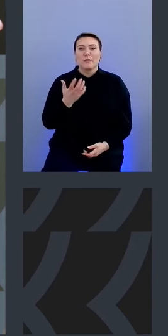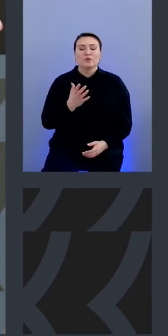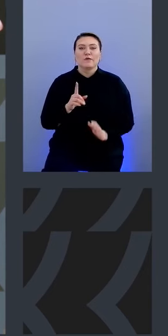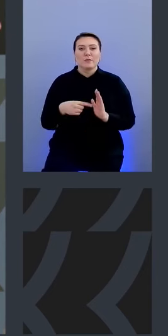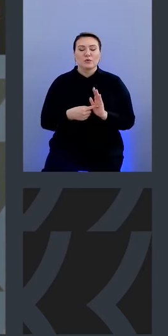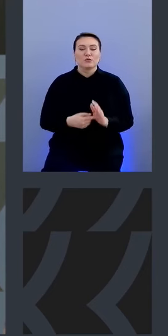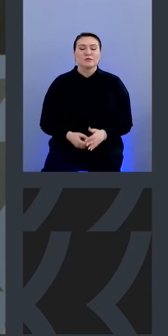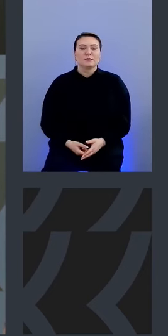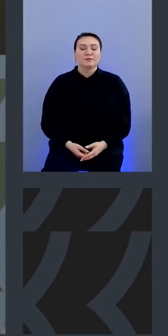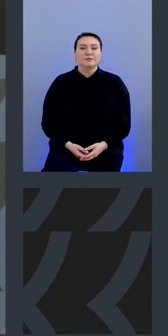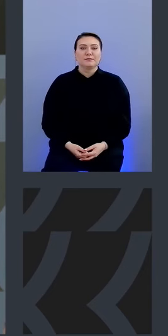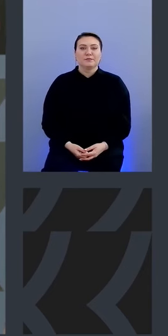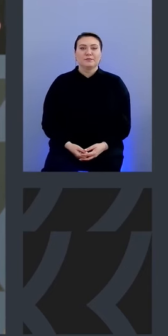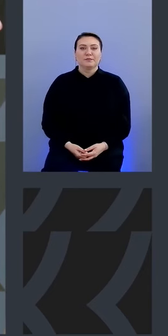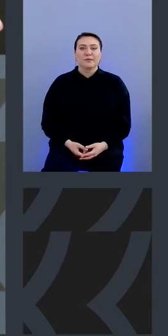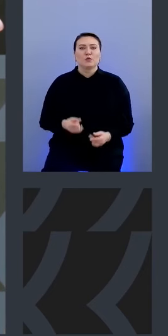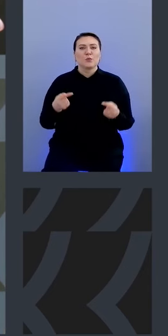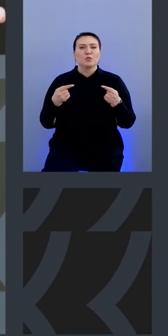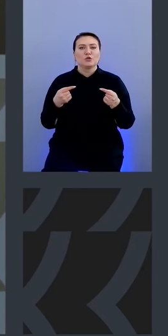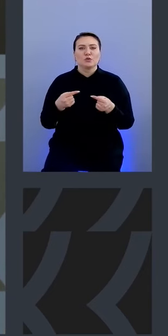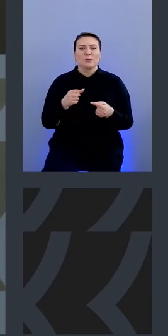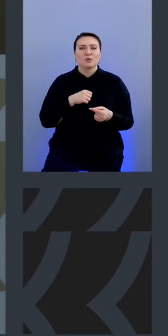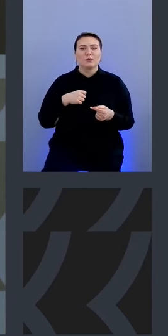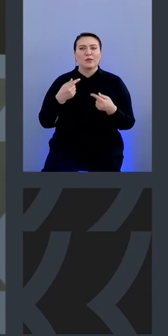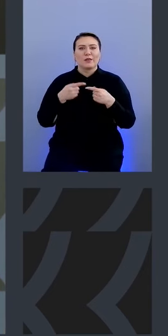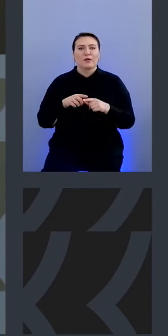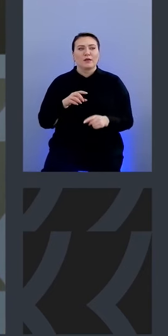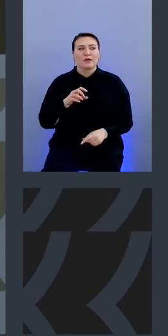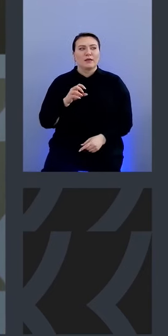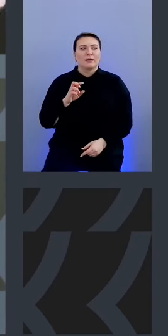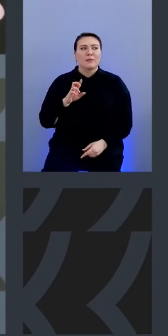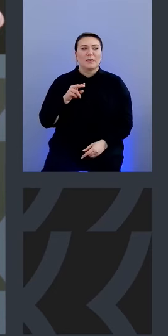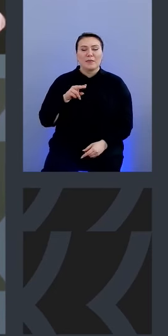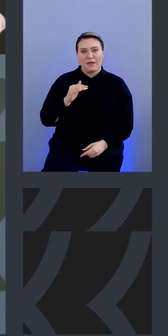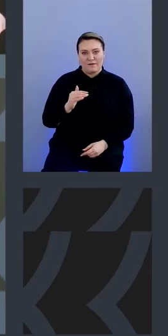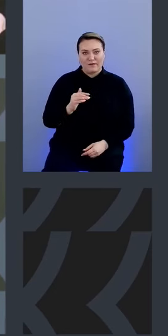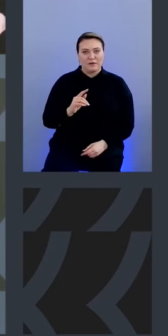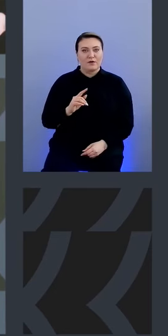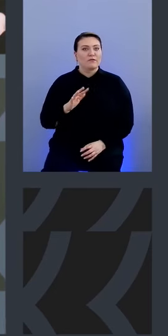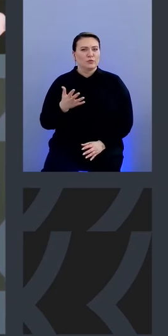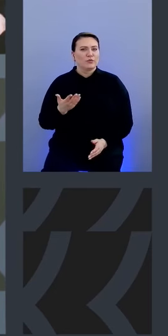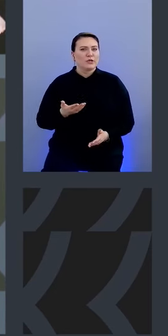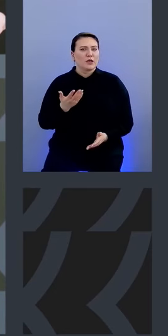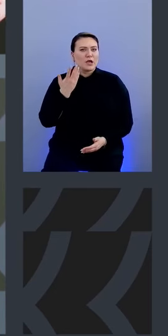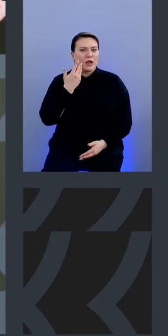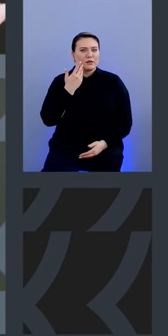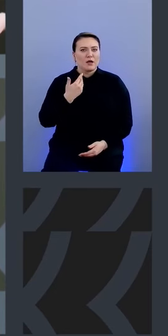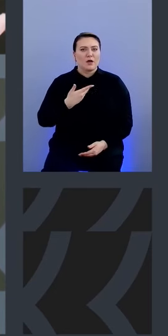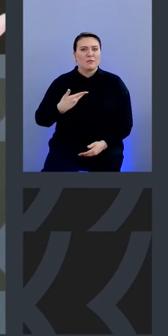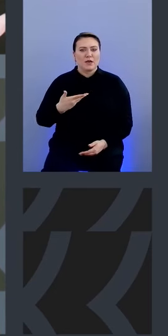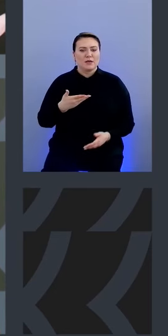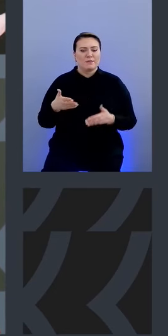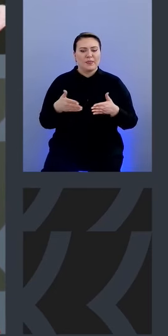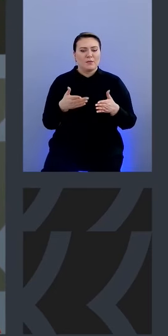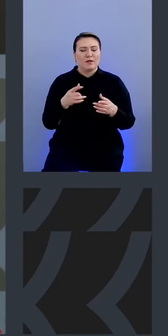просто чтобы уточнить по самой и технологии bpf получается вот в случае когда мы идем по